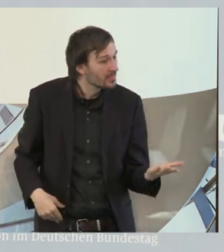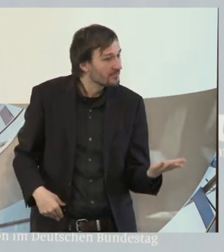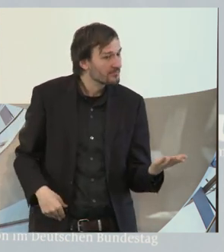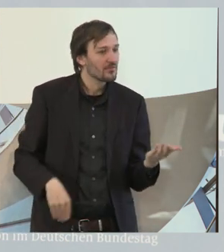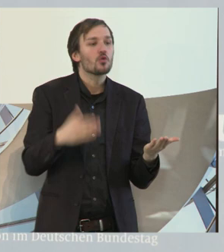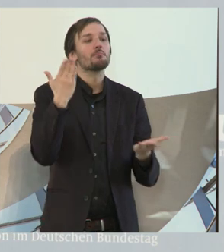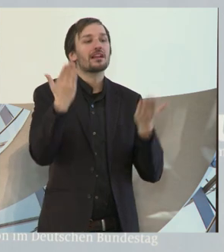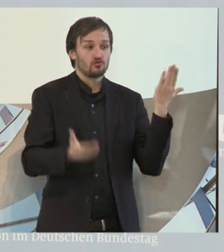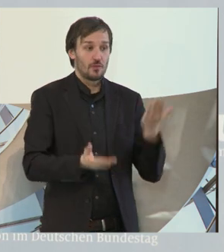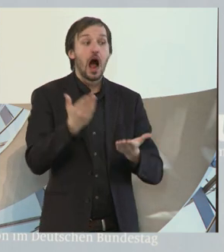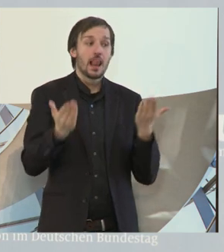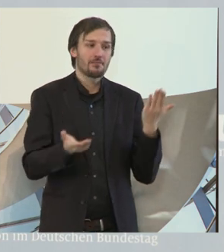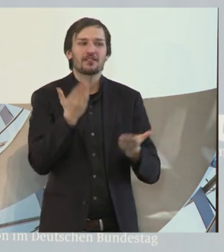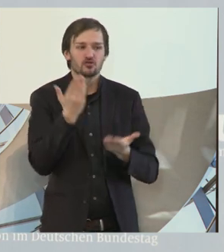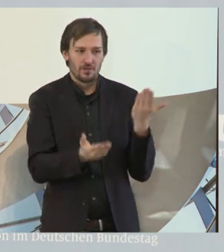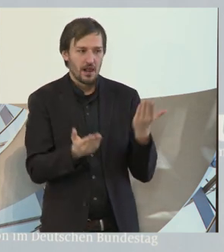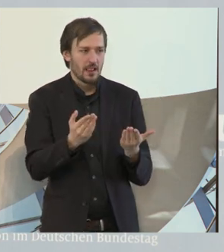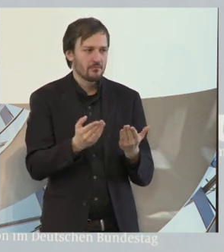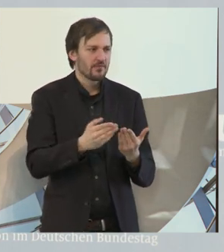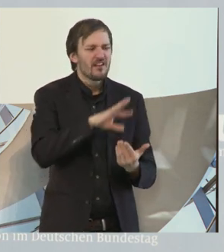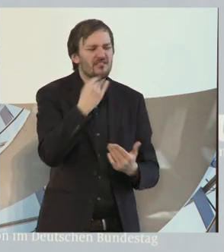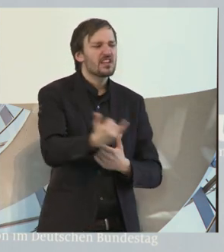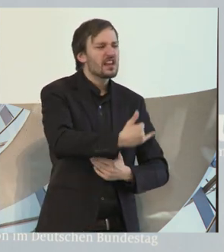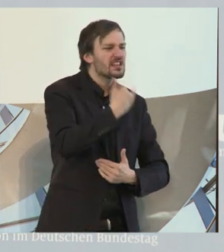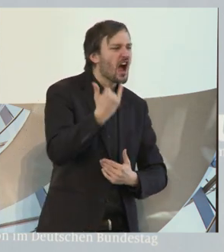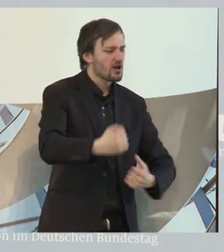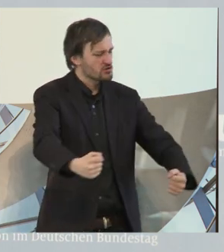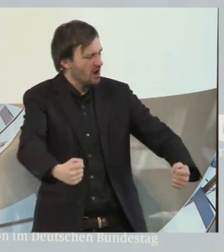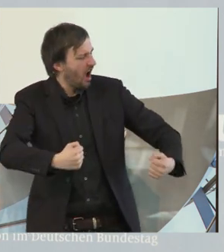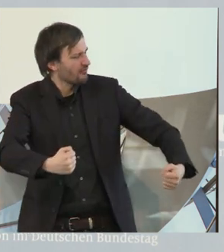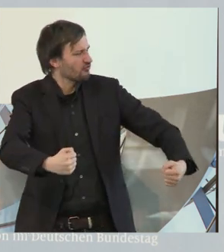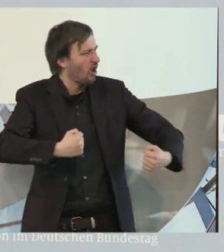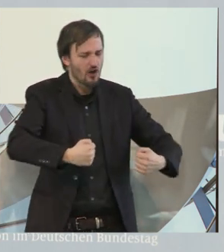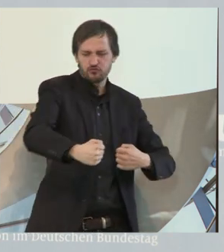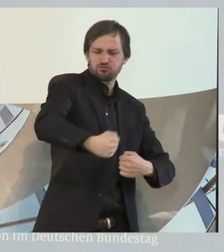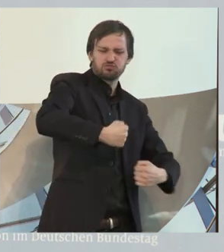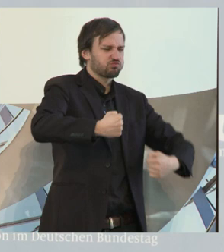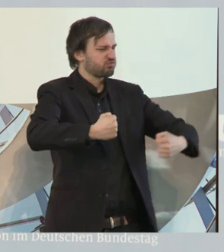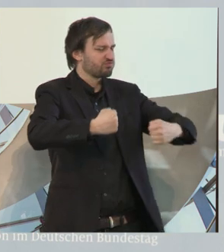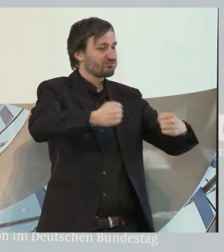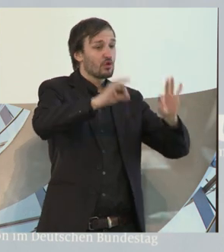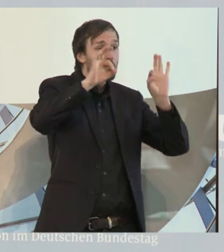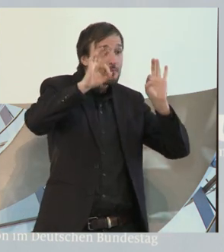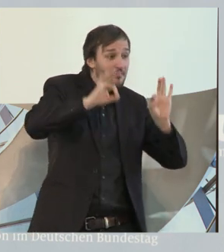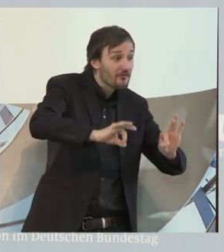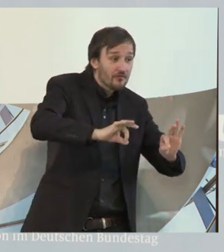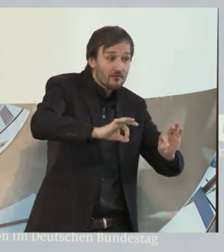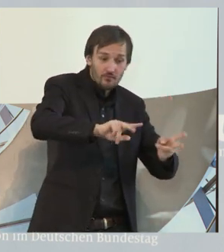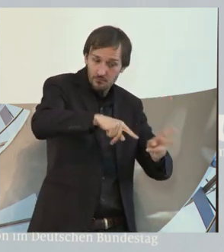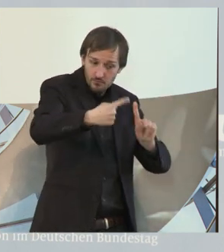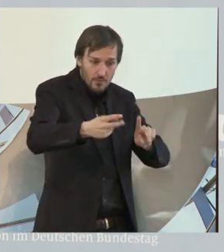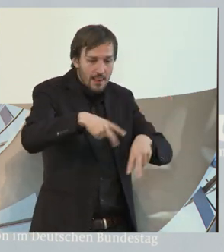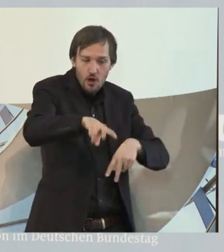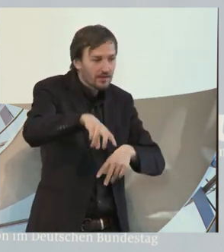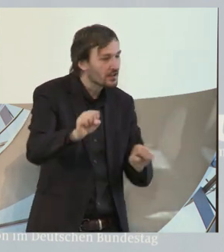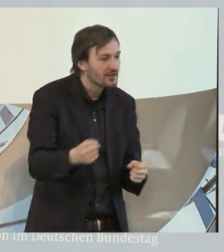der vor Kraft jahrelang nicht laufen konnte, konnte dann von heute auf morgen überhaupt nicht